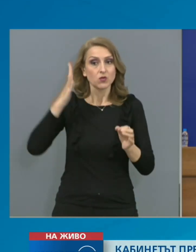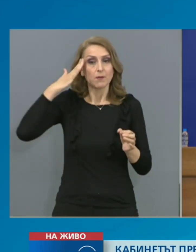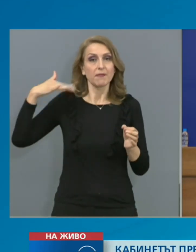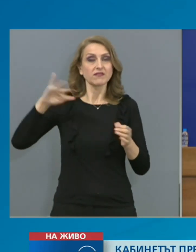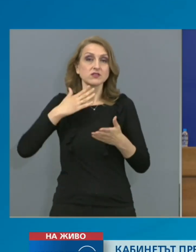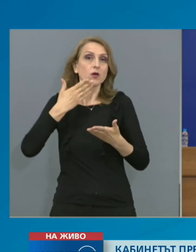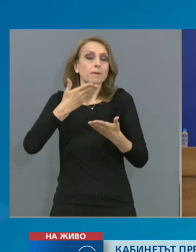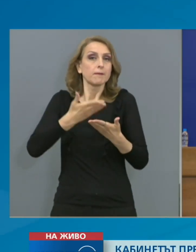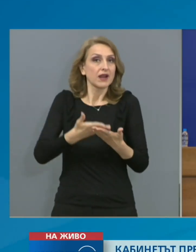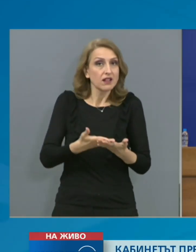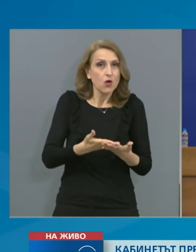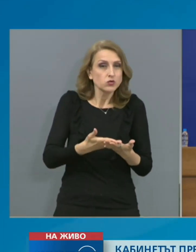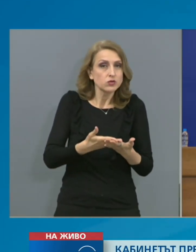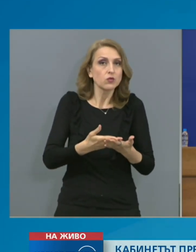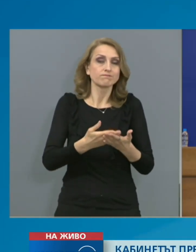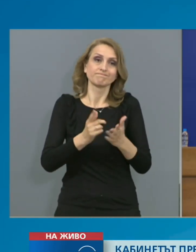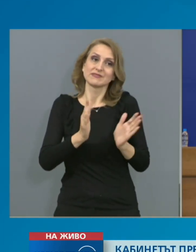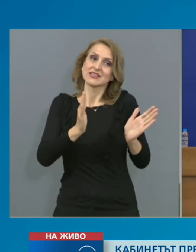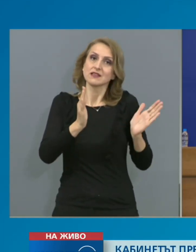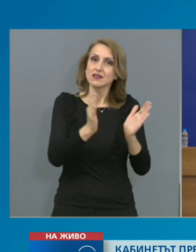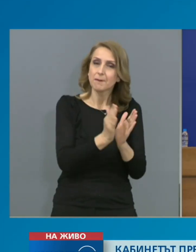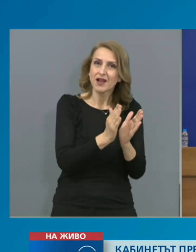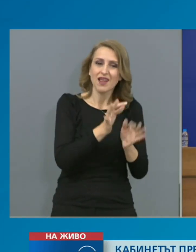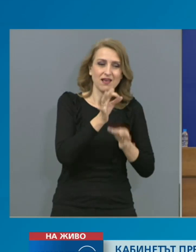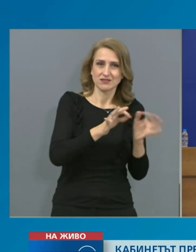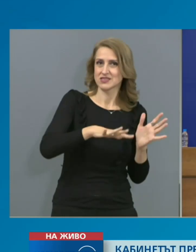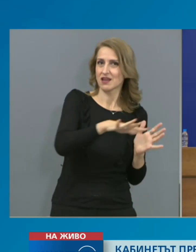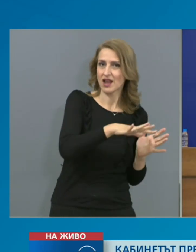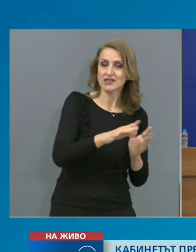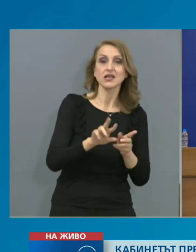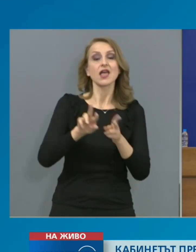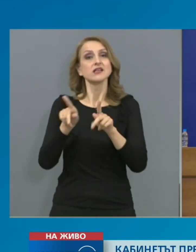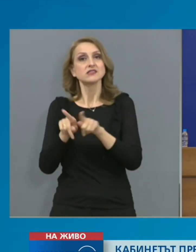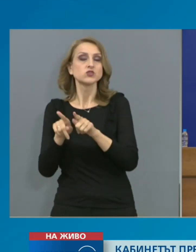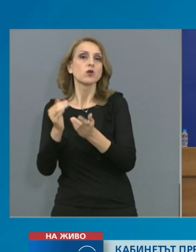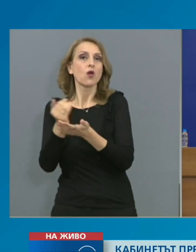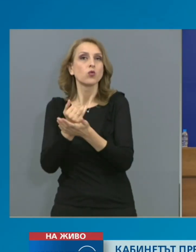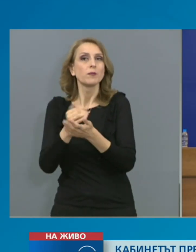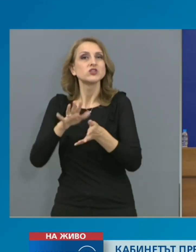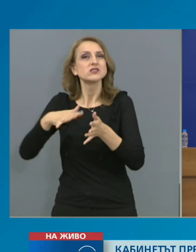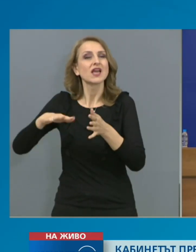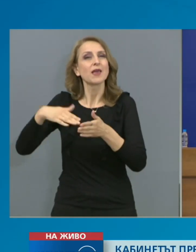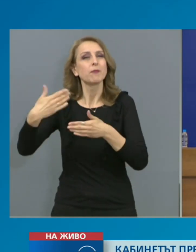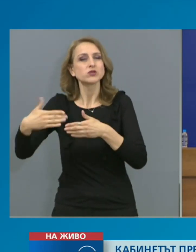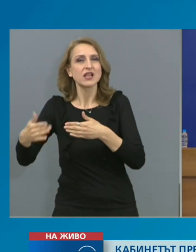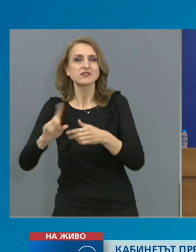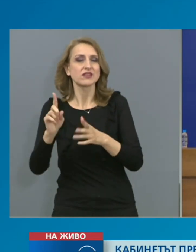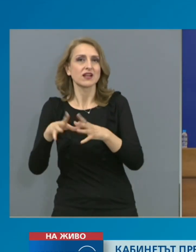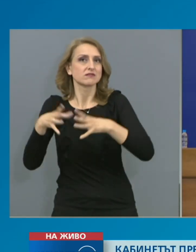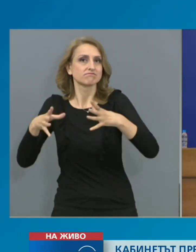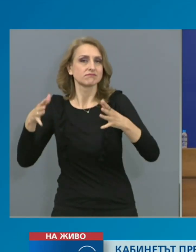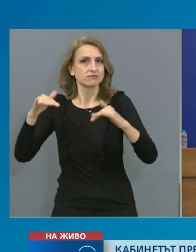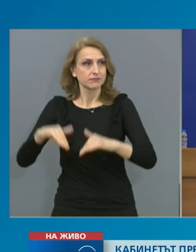ограничаване на от една страна пандемичните последствия и от друга страна економическите последствия. Може ли ни кажете